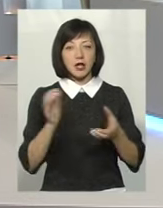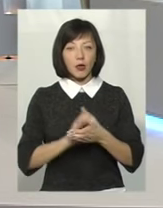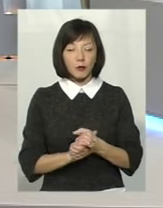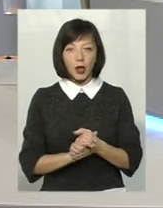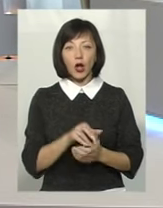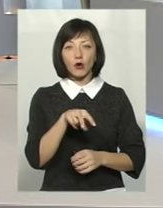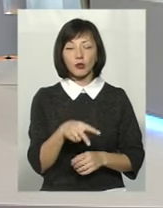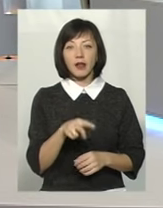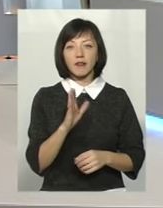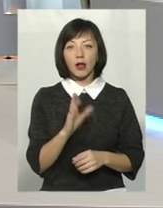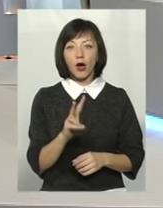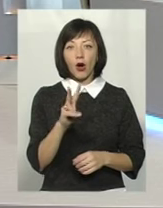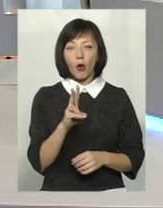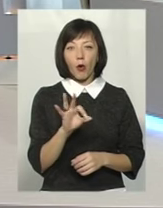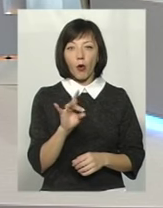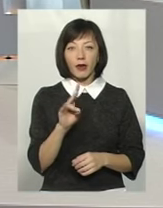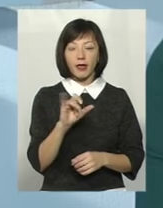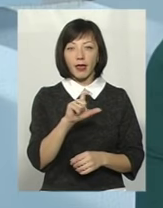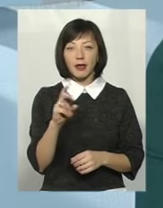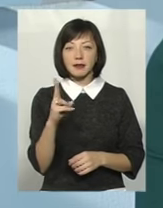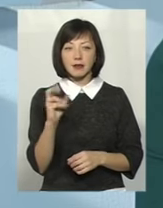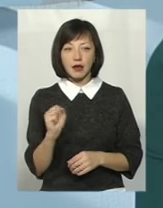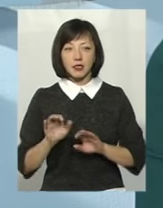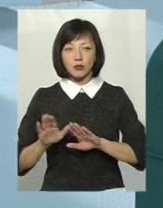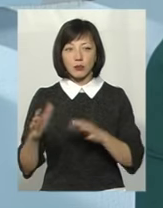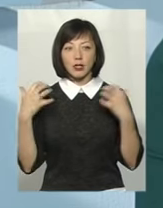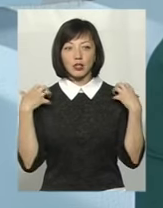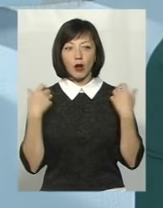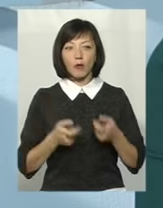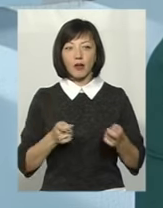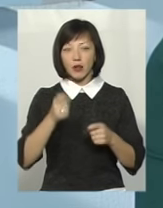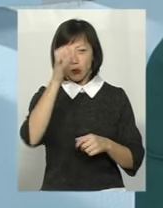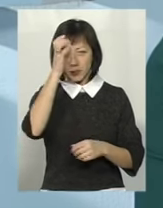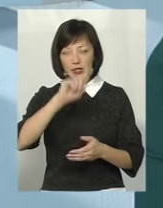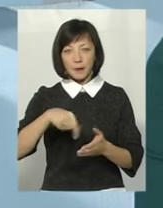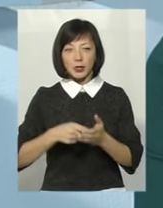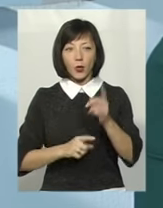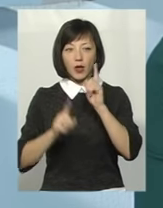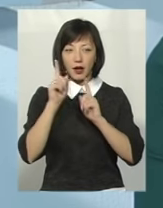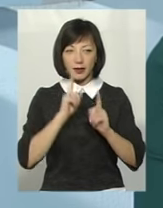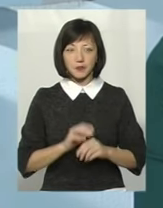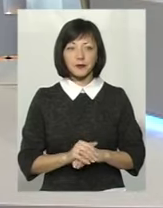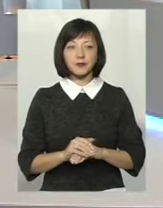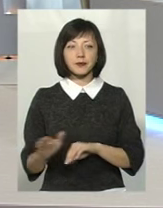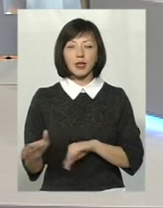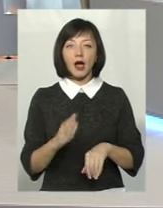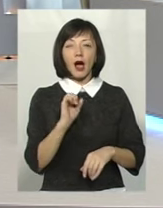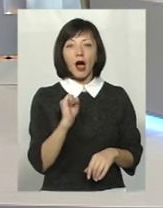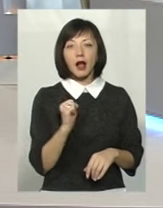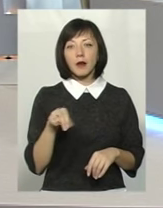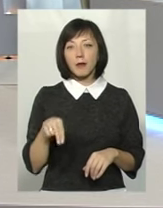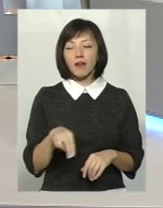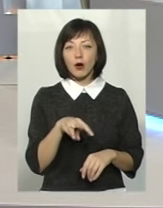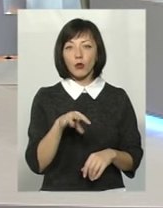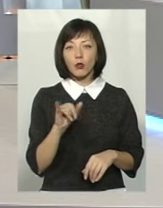Це Людмила Віталівна Корнієцька, заступник начальника управління освіти Хмельницької міської ради. Доброго дня. Аліна Павлівна Музика,